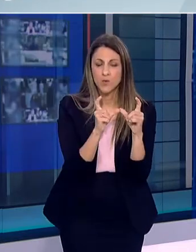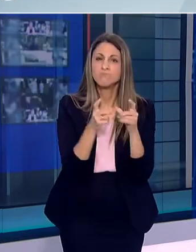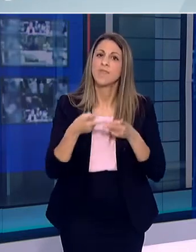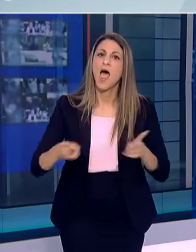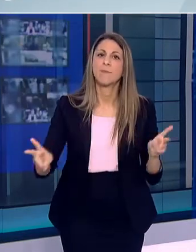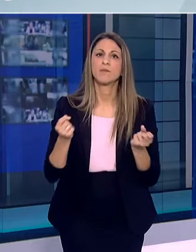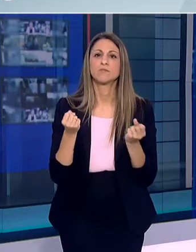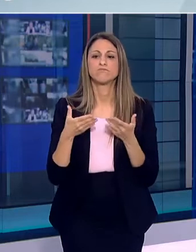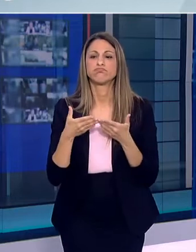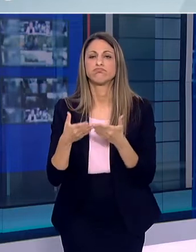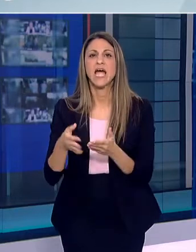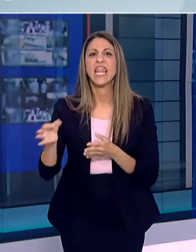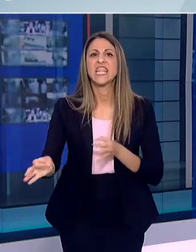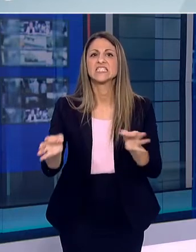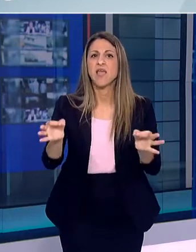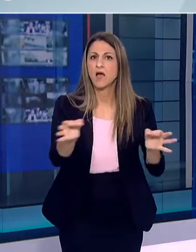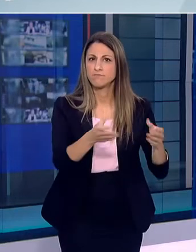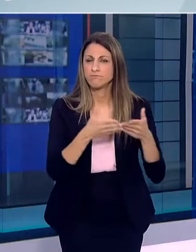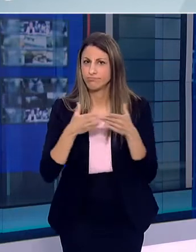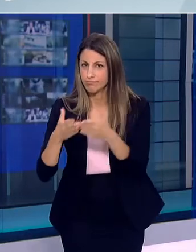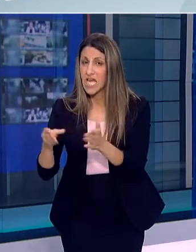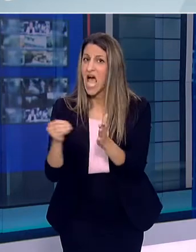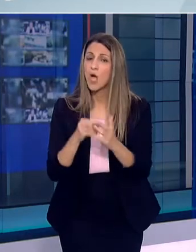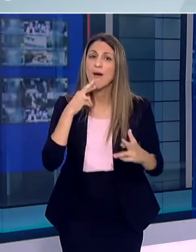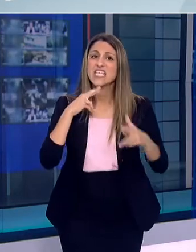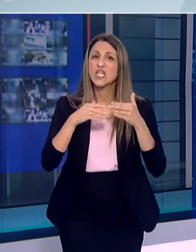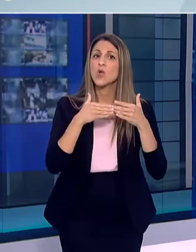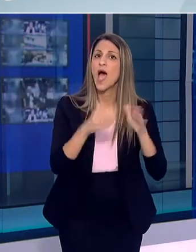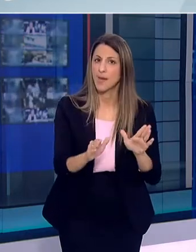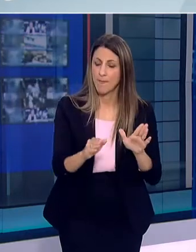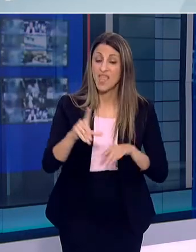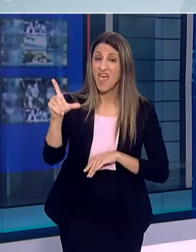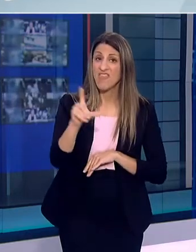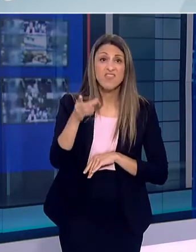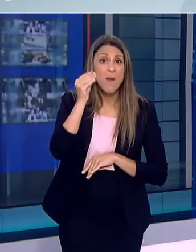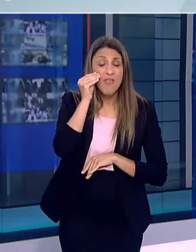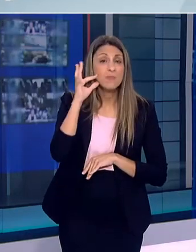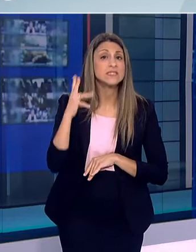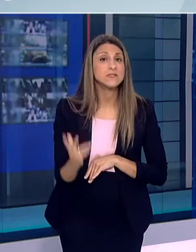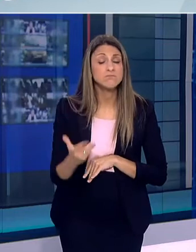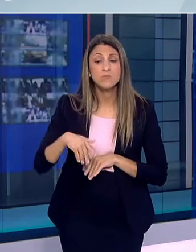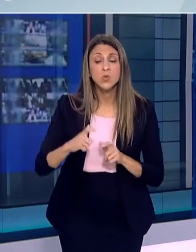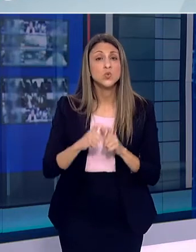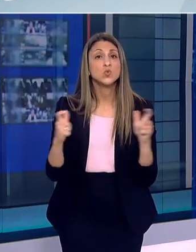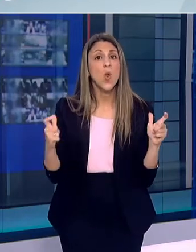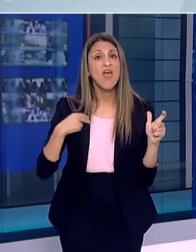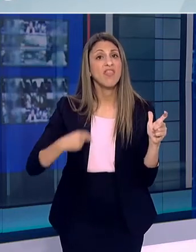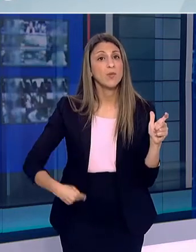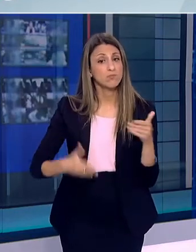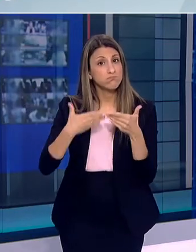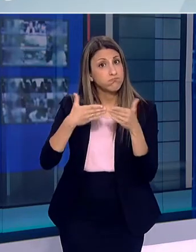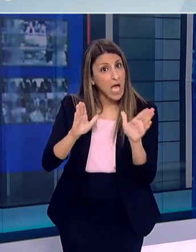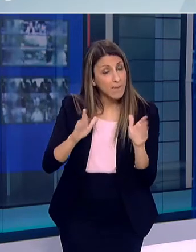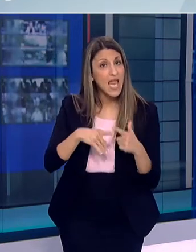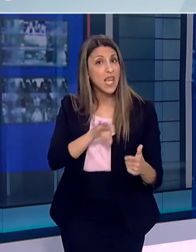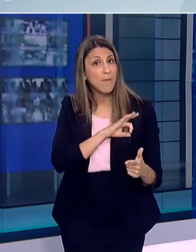προς τα νησιά ενώ ανοίγουν και οι χώροι εστίασης Επίσης στη Δευτέρα θα ανακοινωθούν και οι αποφάσεις κυβέρνησης για το αν θα ανοίξουν και πώς θα ανοίξουν τα δημοτικά